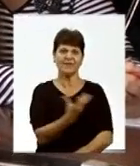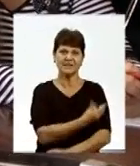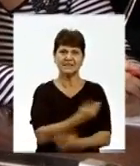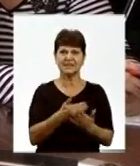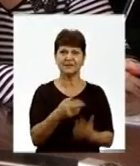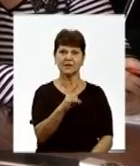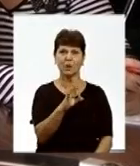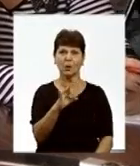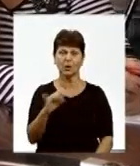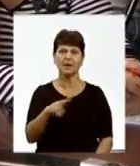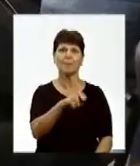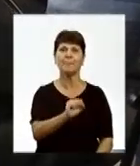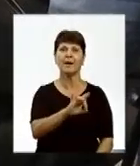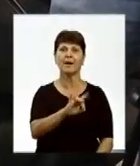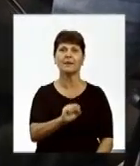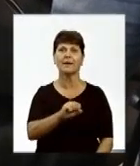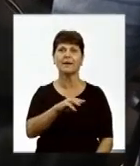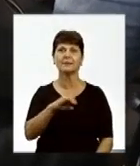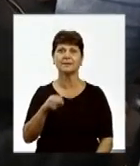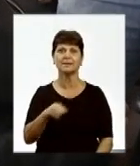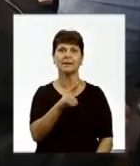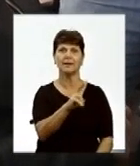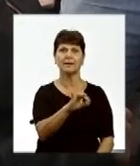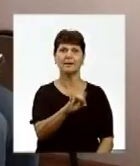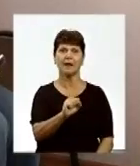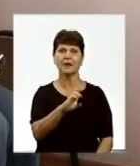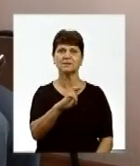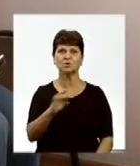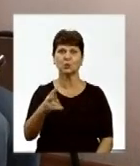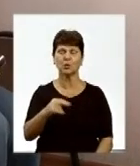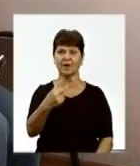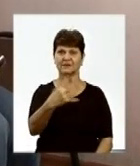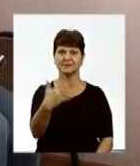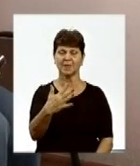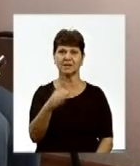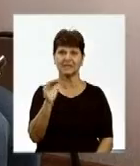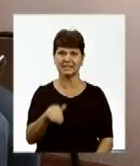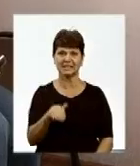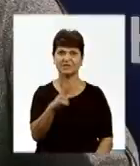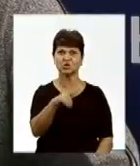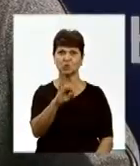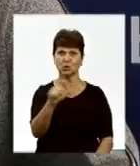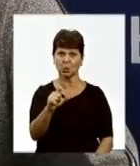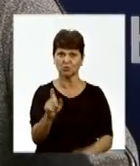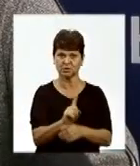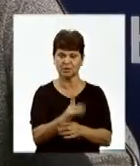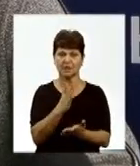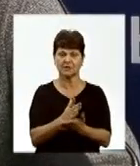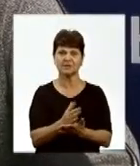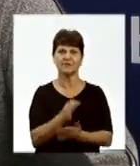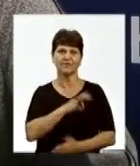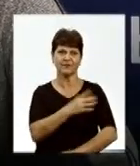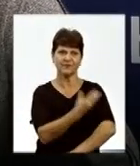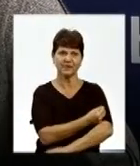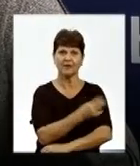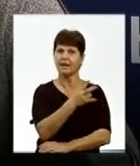корі, паратиту і краснухи. Сьогодні ми маємо більше 25 тисяч доз, які можуть бути використані для вакцинації